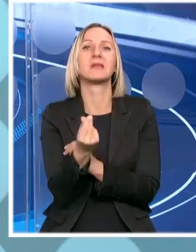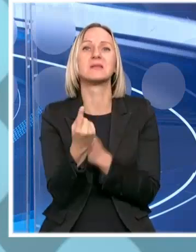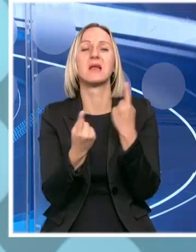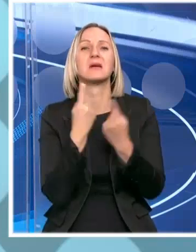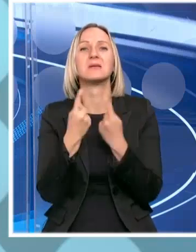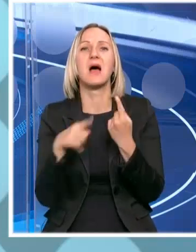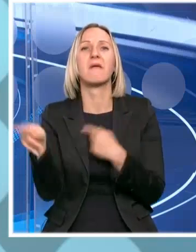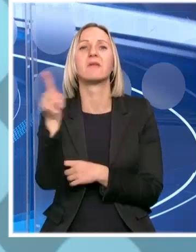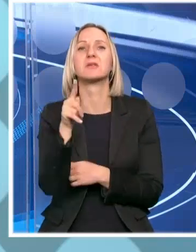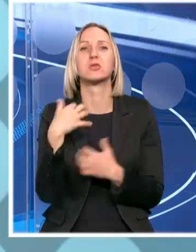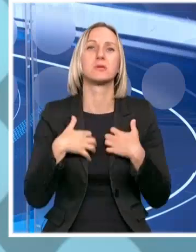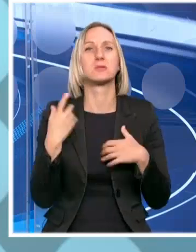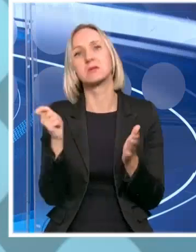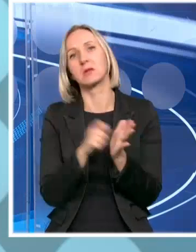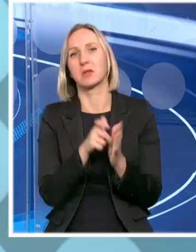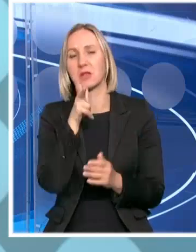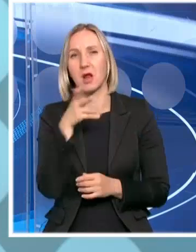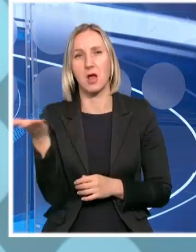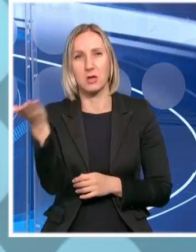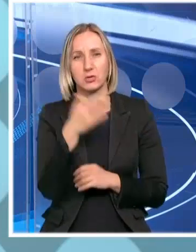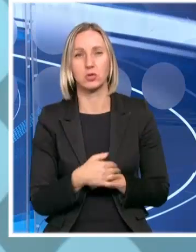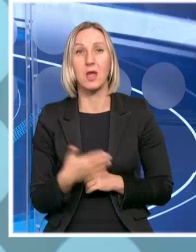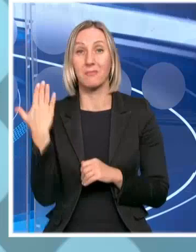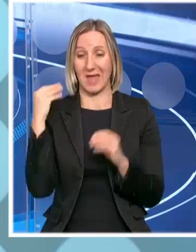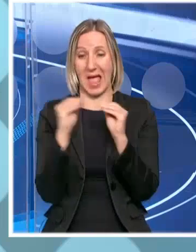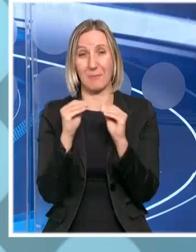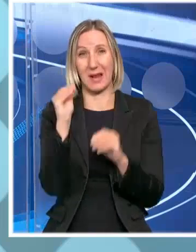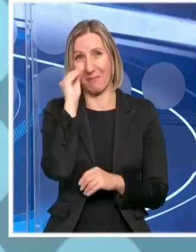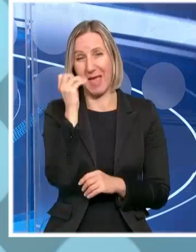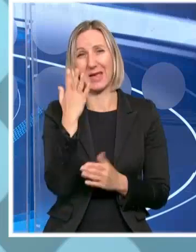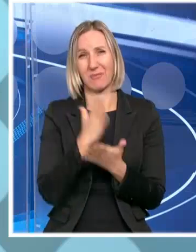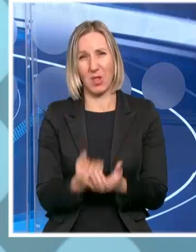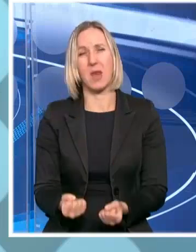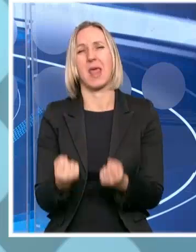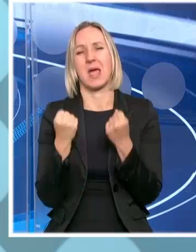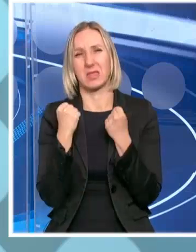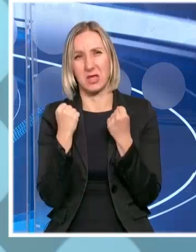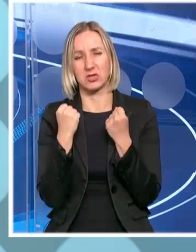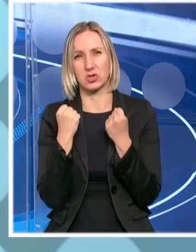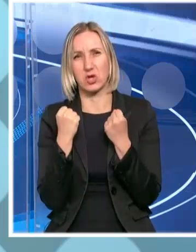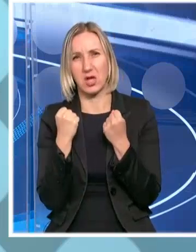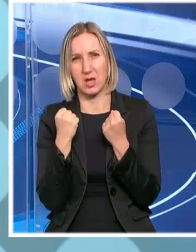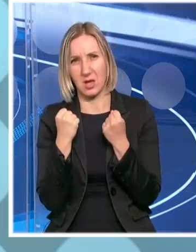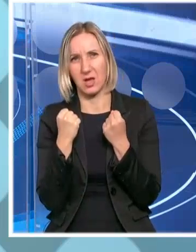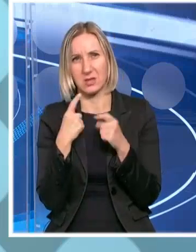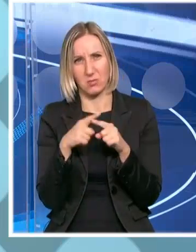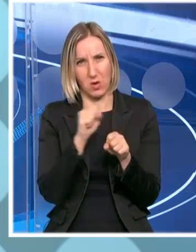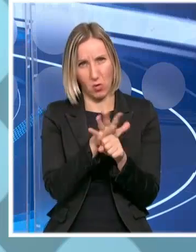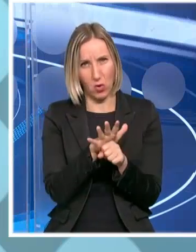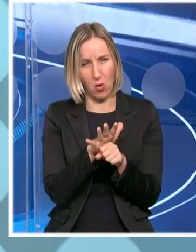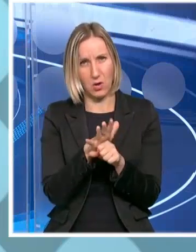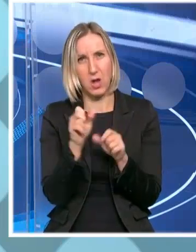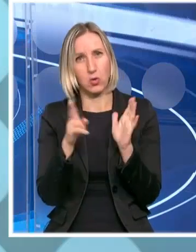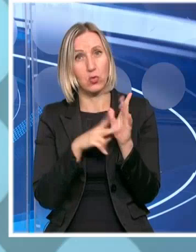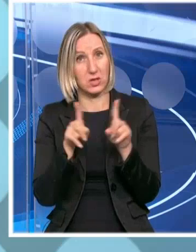tražnja. Ali imate jednu stvar. Mi smo, na primjer, u aprilu, maju, kad je najteže bilo s aspekta korona i u junu,